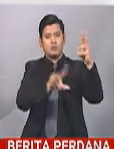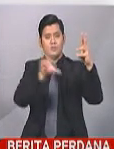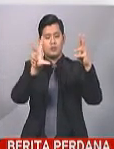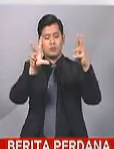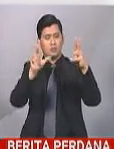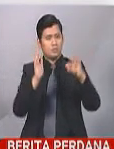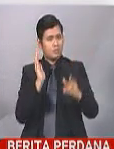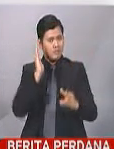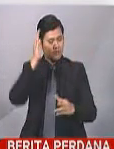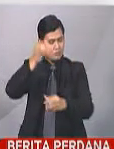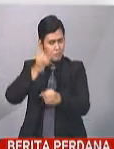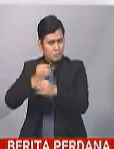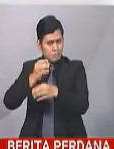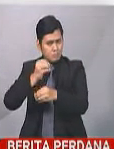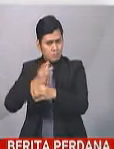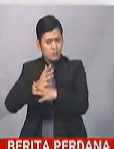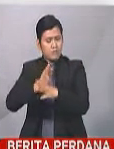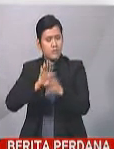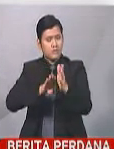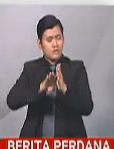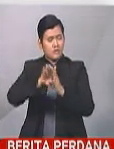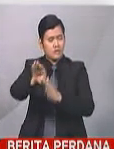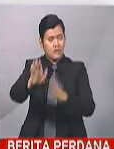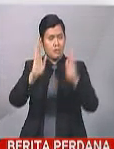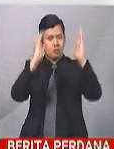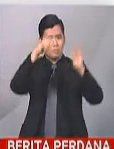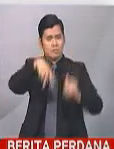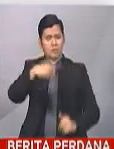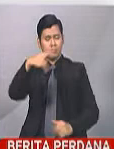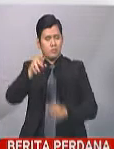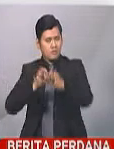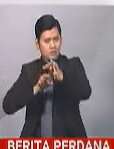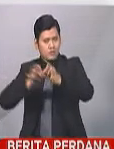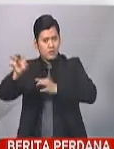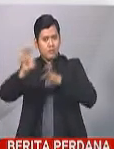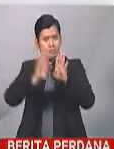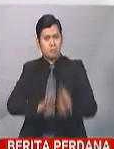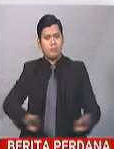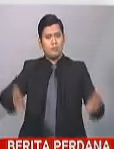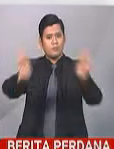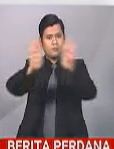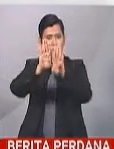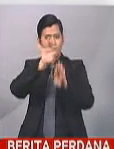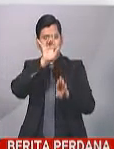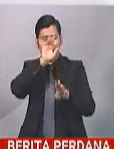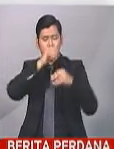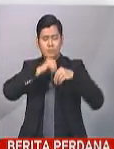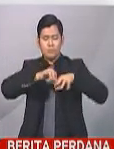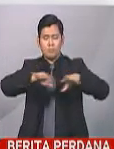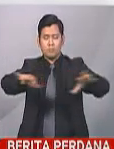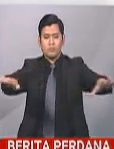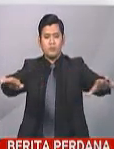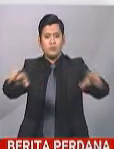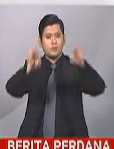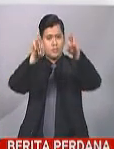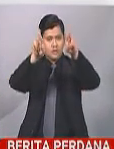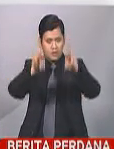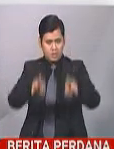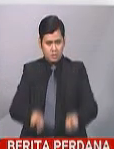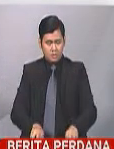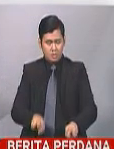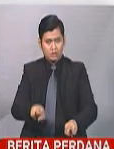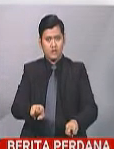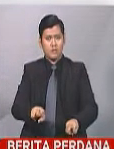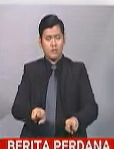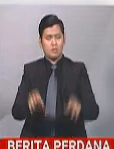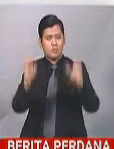sepanjang tempoh PKP ini bagi memberi penjelasan berkaitan berita palsu yang tular dalam kalangan rakyat supaya tidak